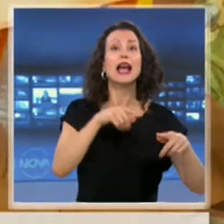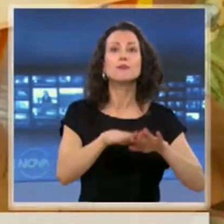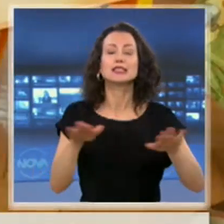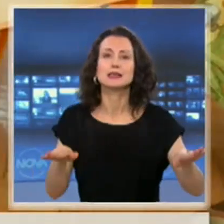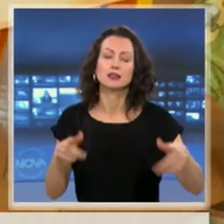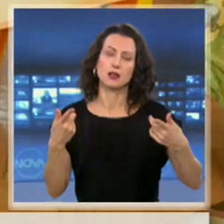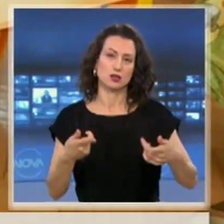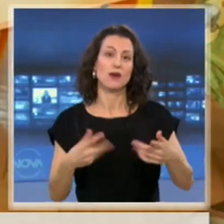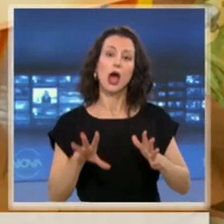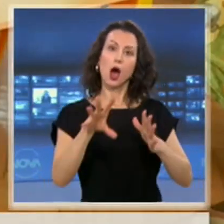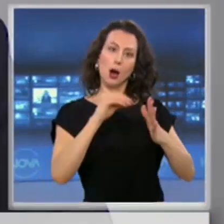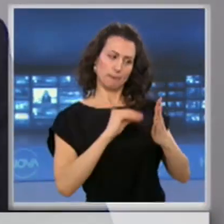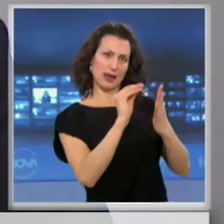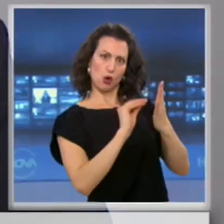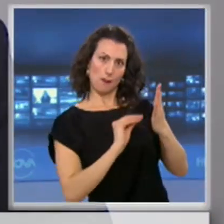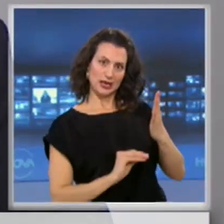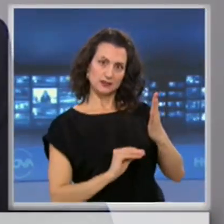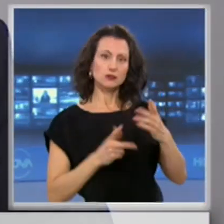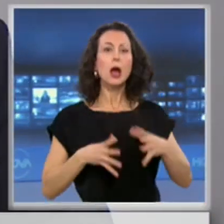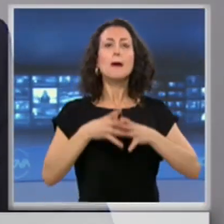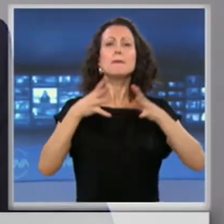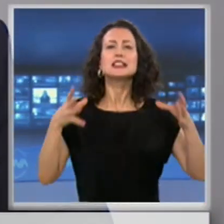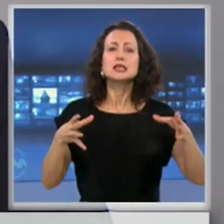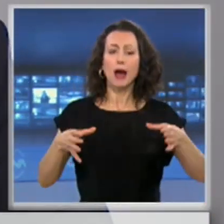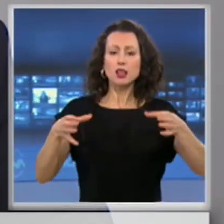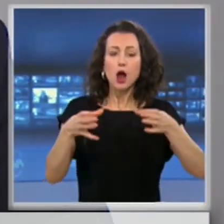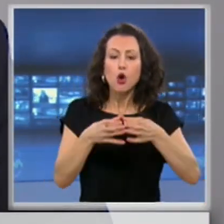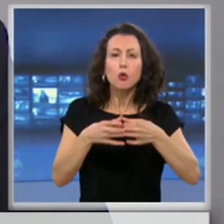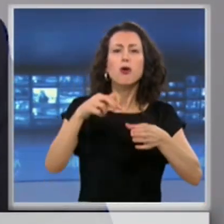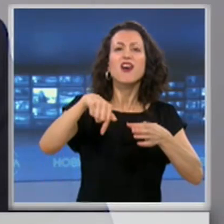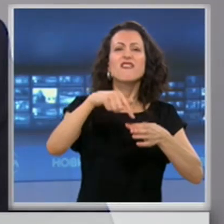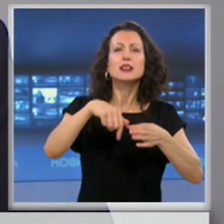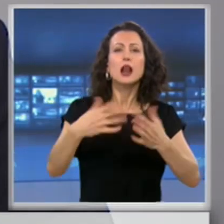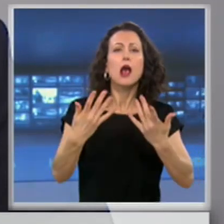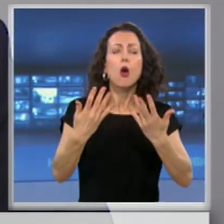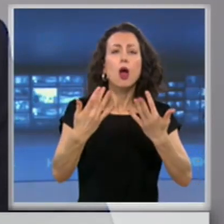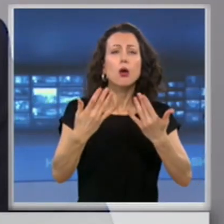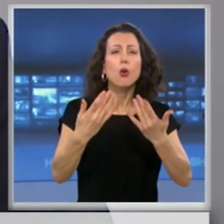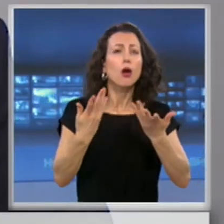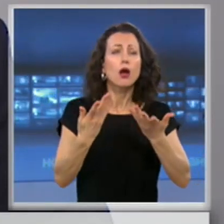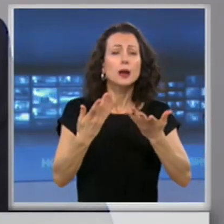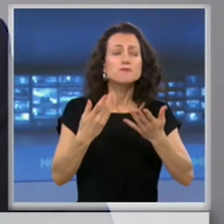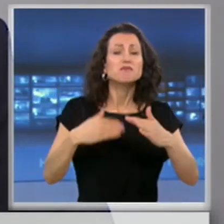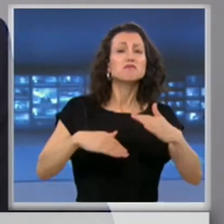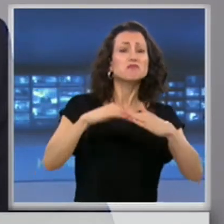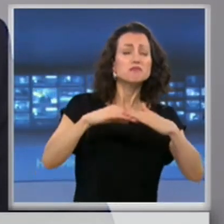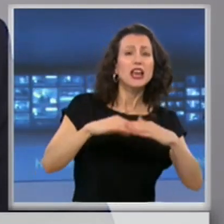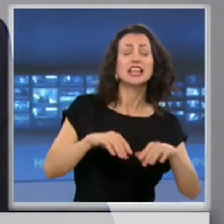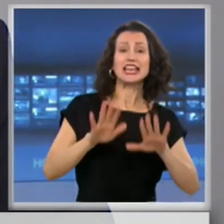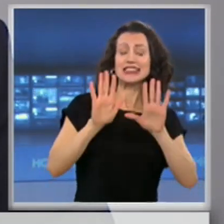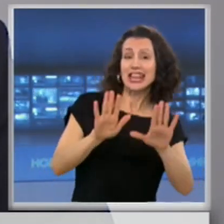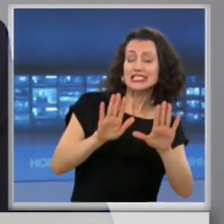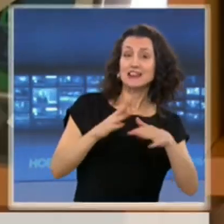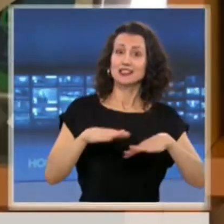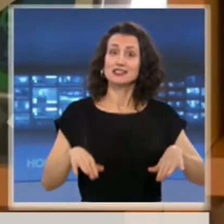Максималният размер на групите, според мен, трябва не според мен, разговора, който водихме с министър Вълчев. 10, максимум 12